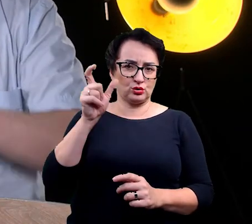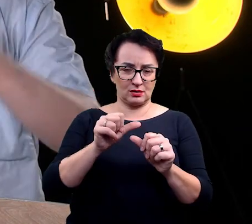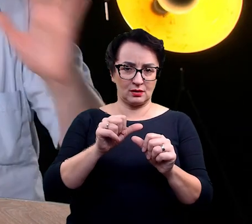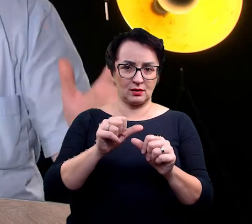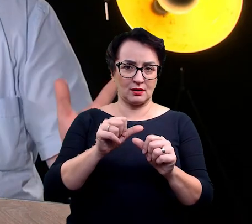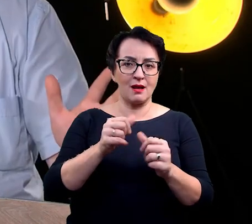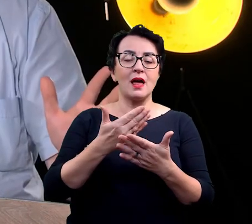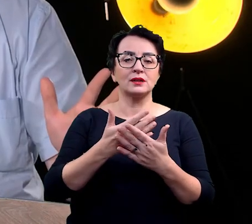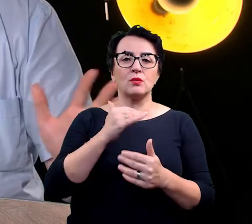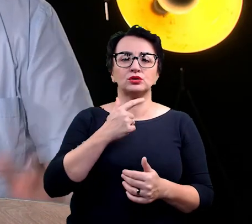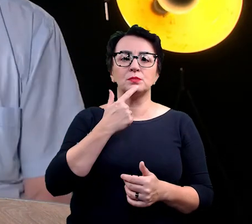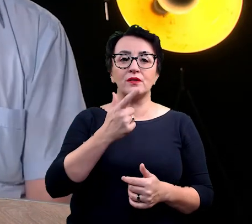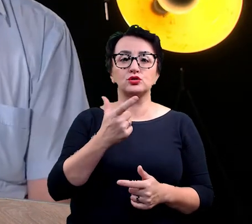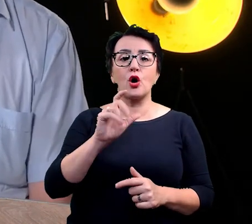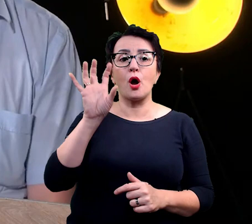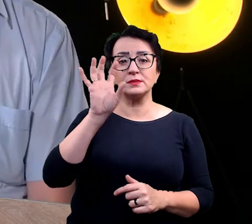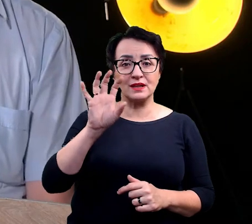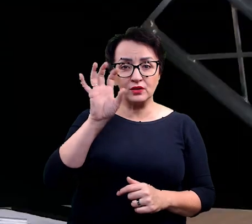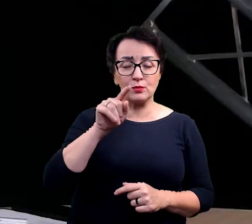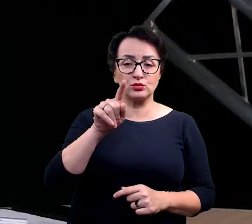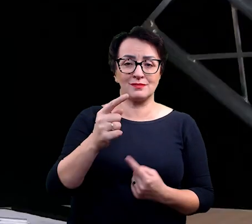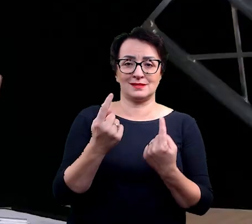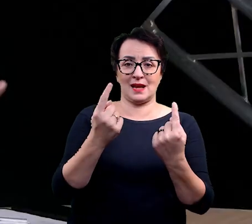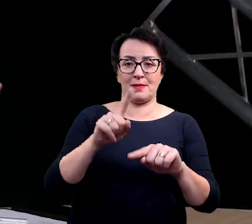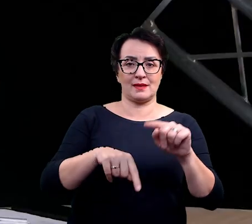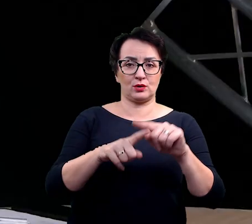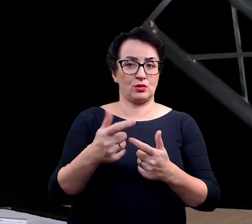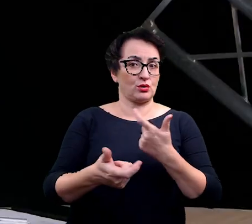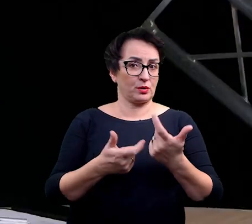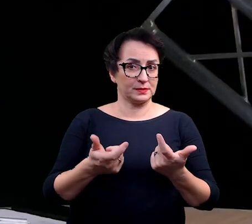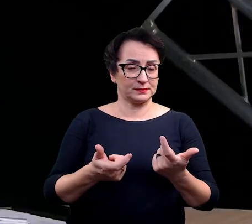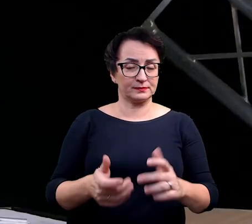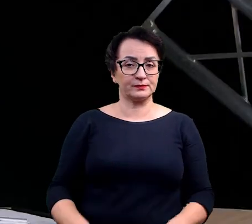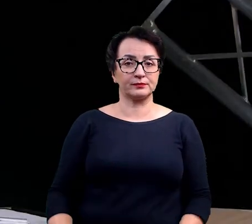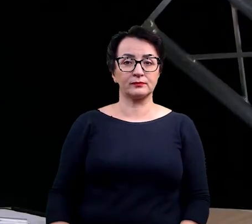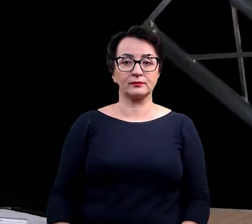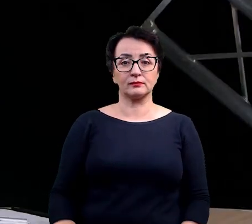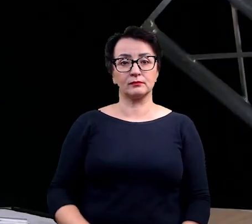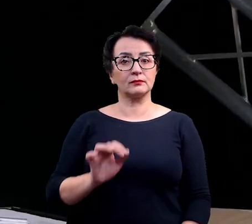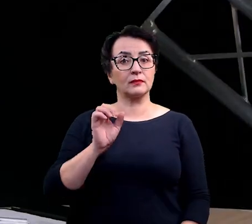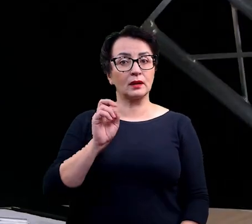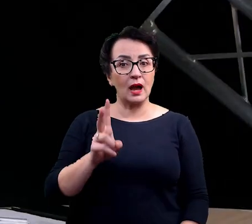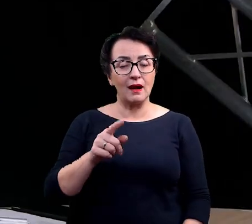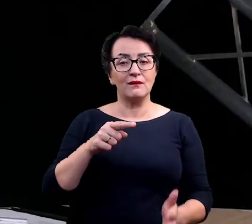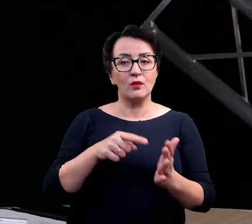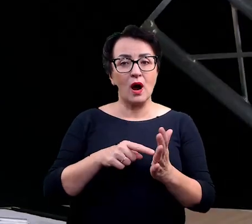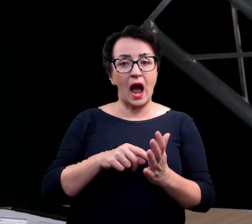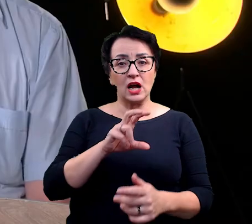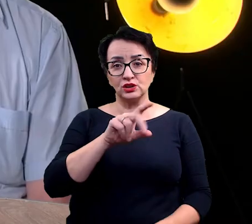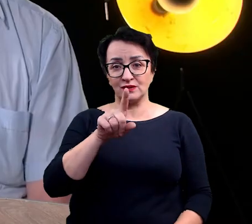prostu to, co natura robi sama. Sama. A właśnie, bo nie boicie się, że przyniesiecie coś ze sobą na butach. Mamy